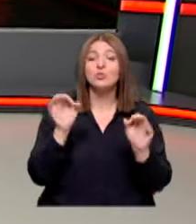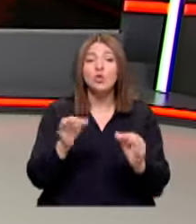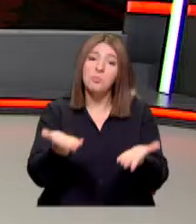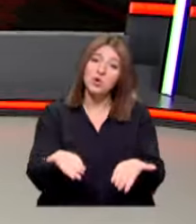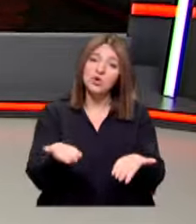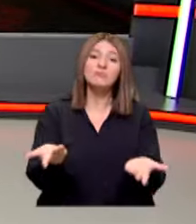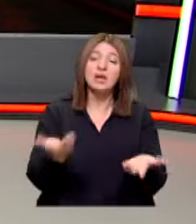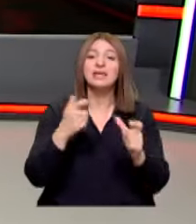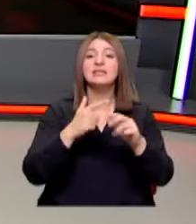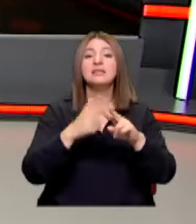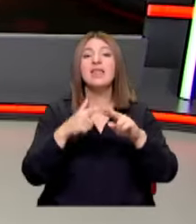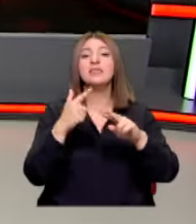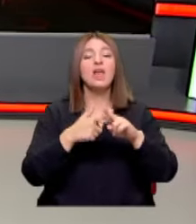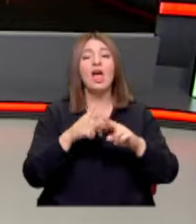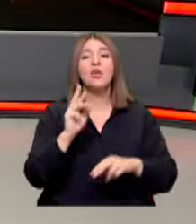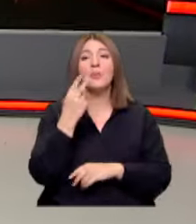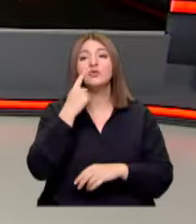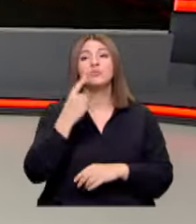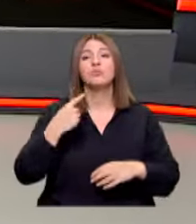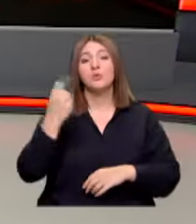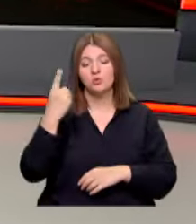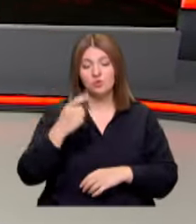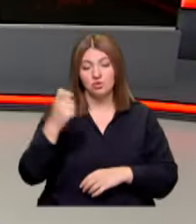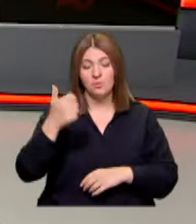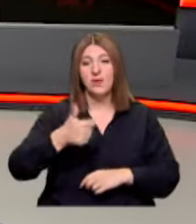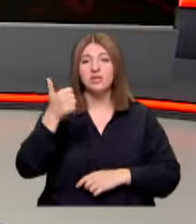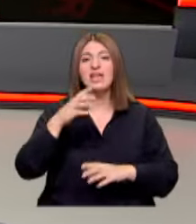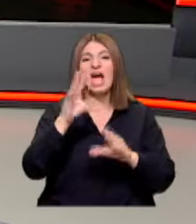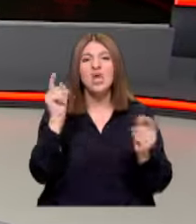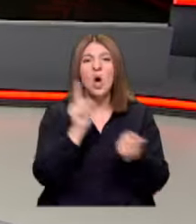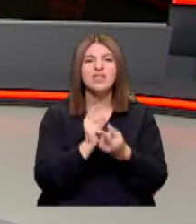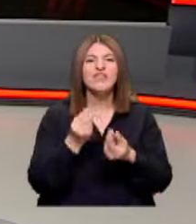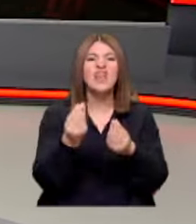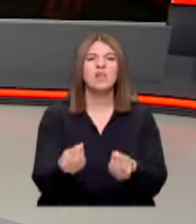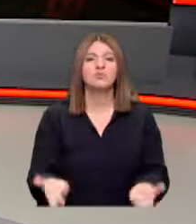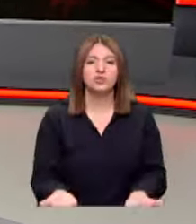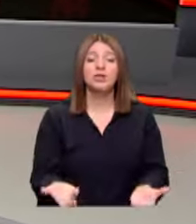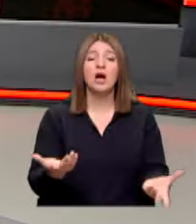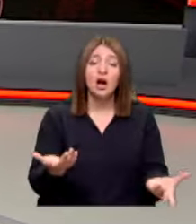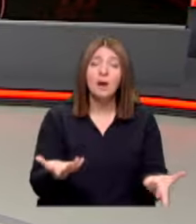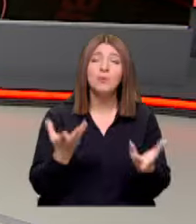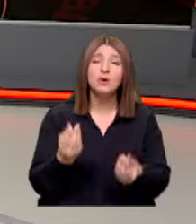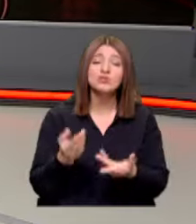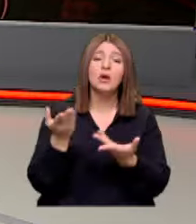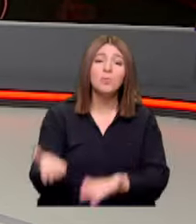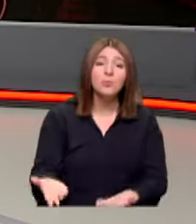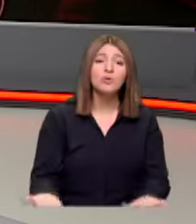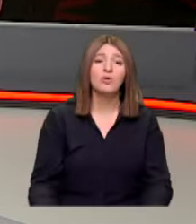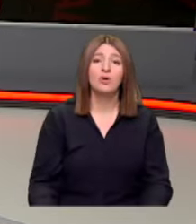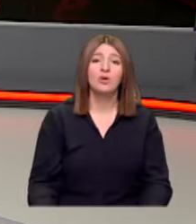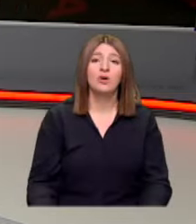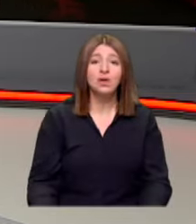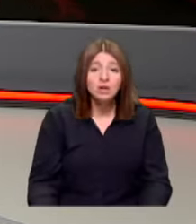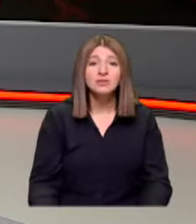nokta bu SETA raporu zaten Cumhurbaşkanı'na, Sayın Cumhurbaşkanı'na her şeyi özetlemiş durumda Ama olacağı buydu zaten Değil mi?